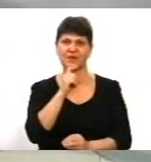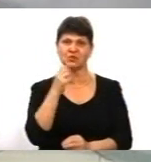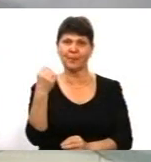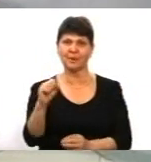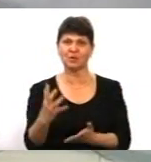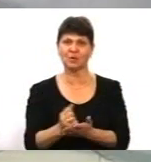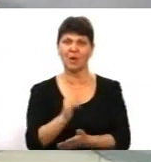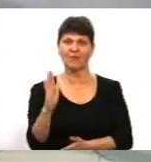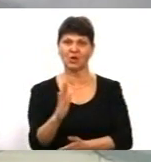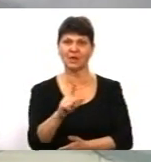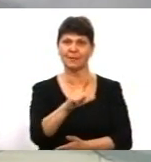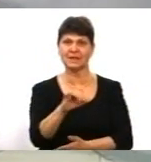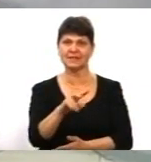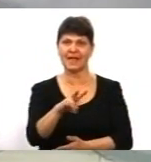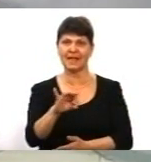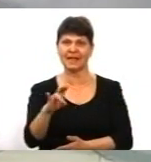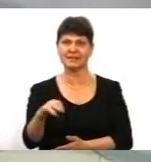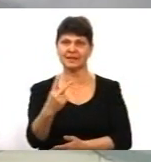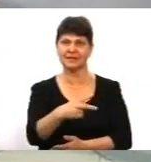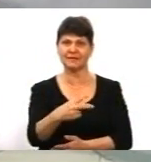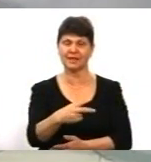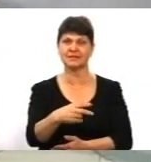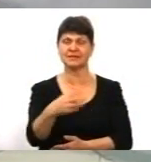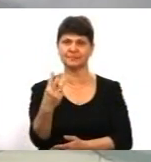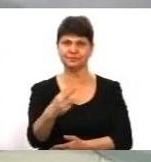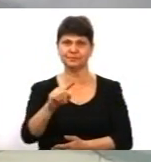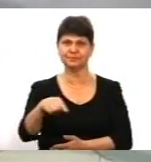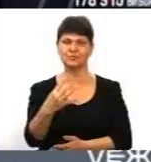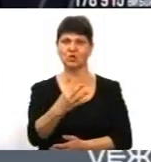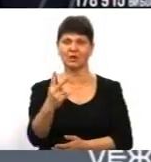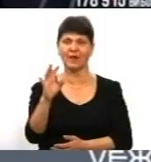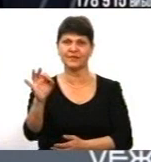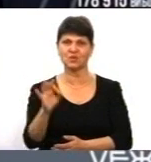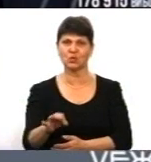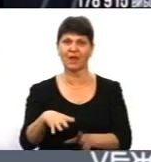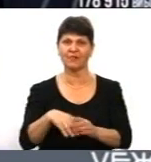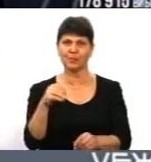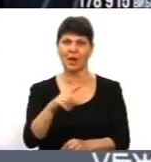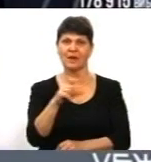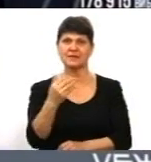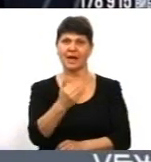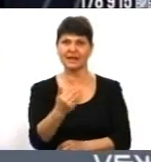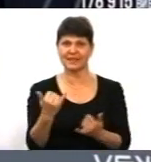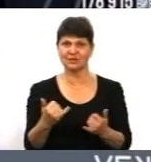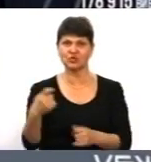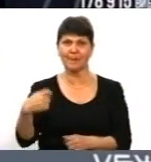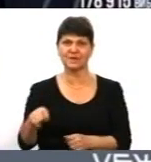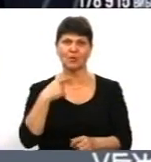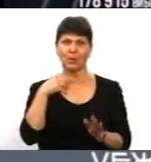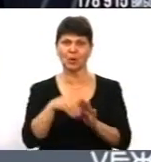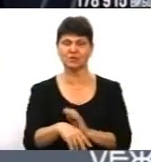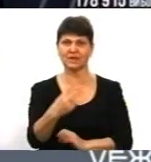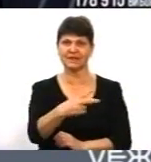Володимир Зеленський, отримавши 23,42% голосів виборців. За нинішнього президента проголосували 22